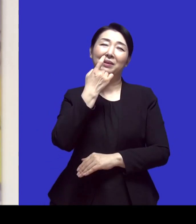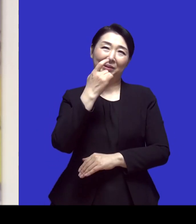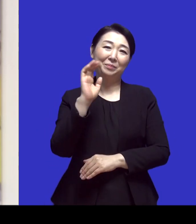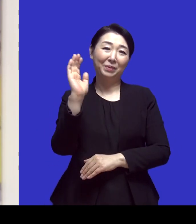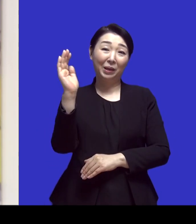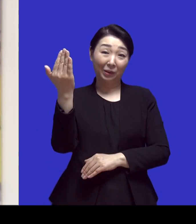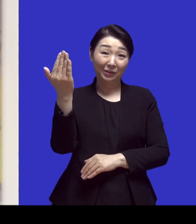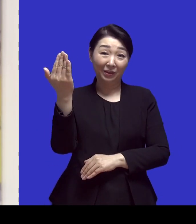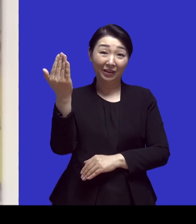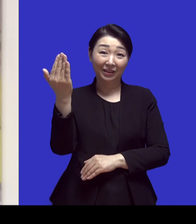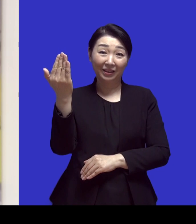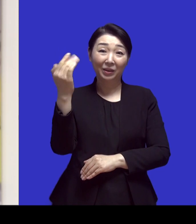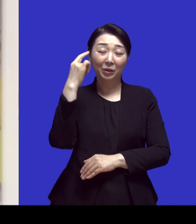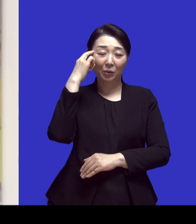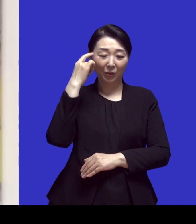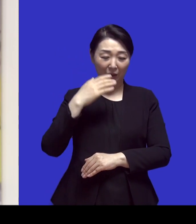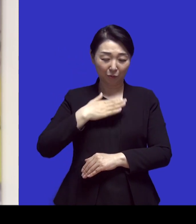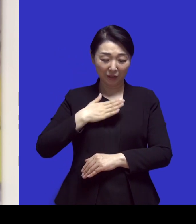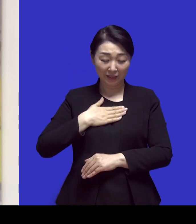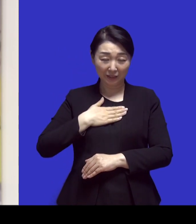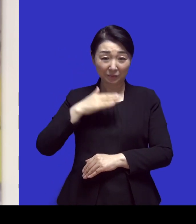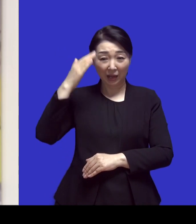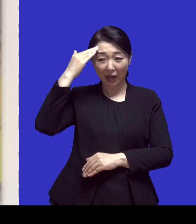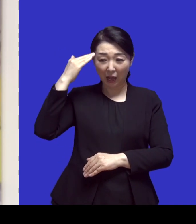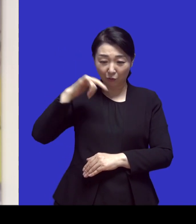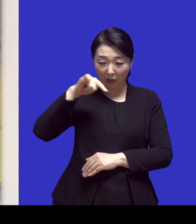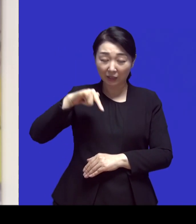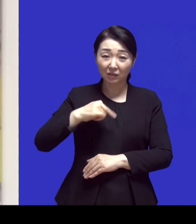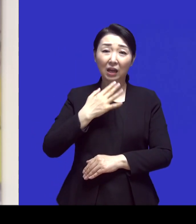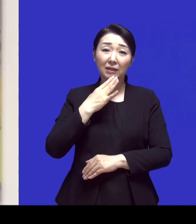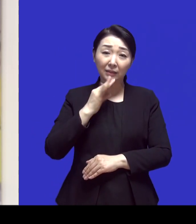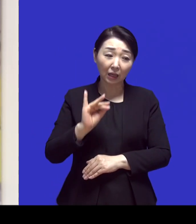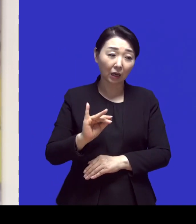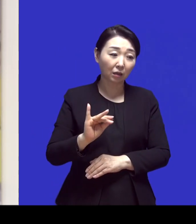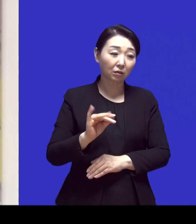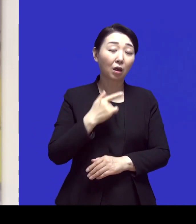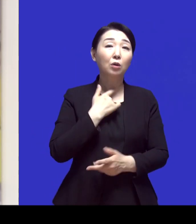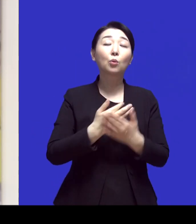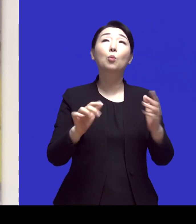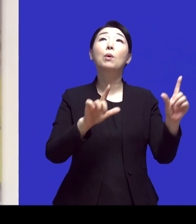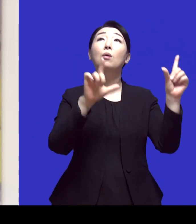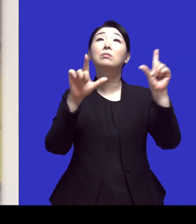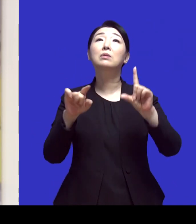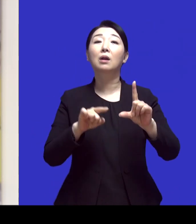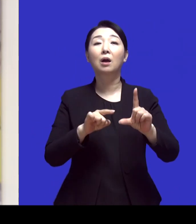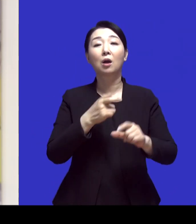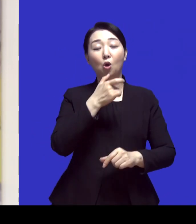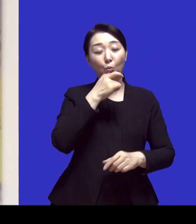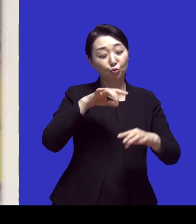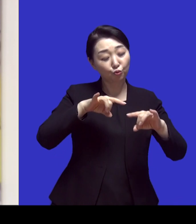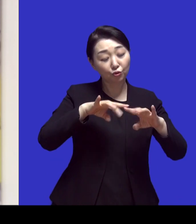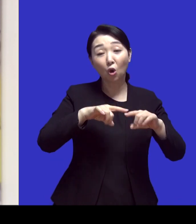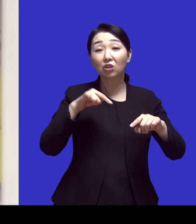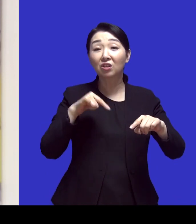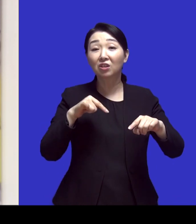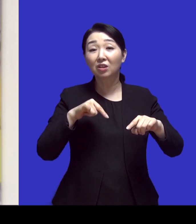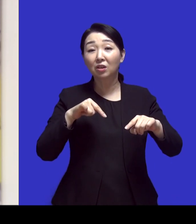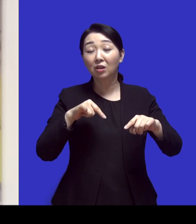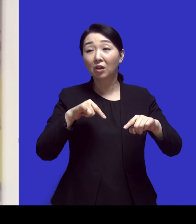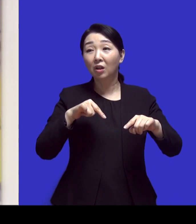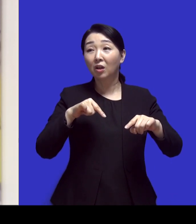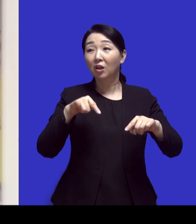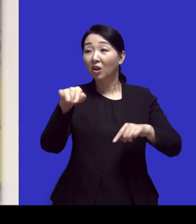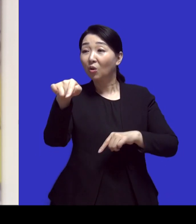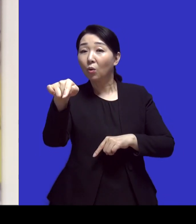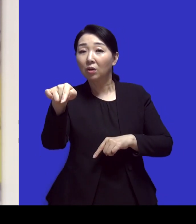것 같아요 이게 저희가 누리는 한국에서 너무나 당연하게 누리는 네 그렇죠 심지어 물, 전기 거기는 이제